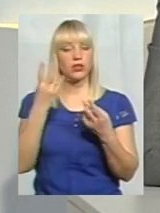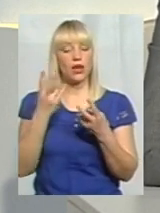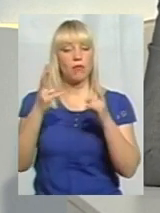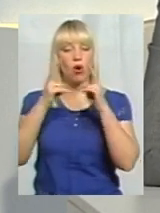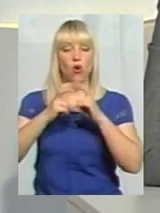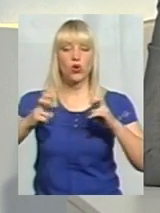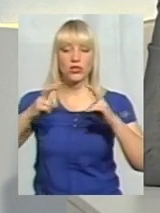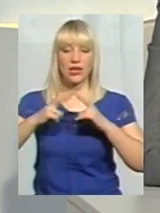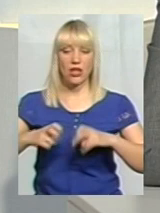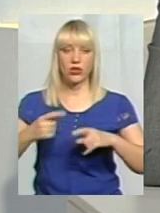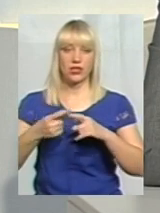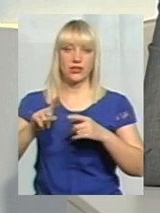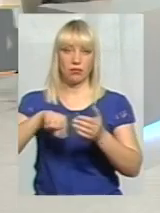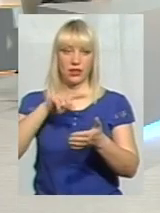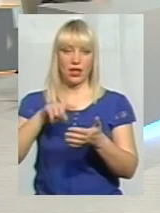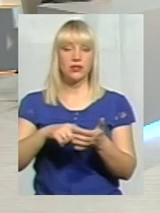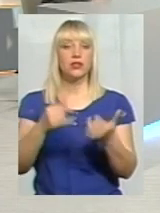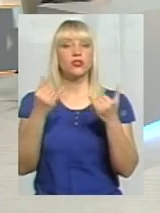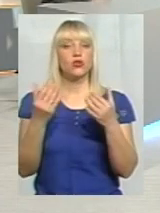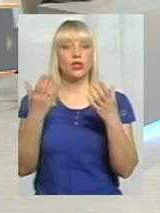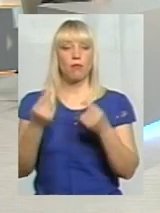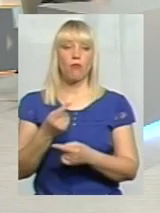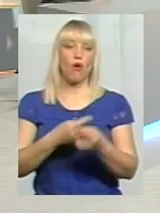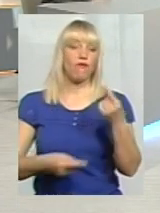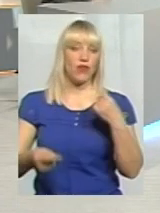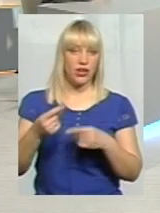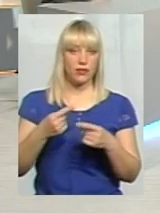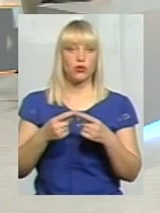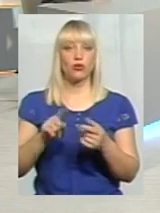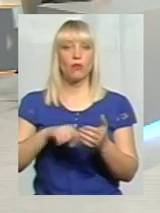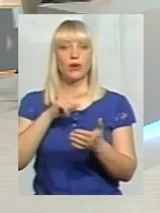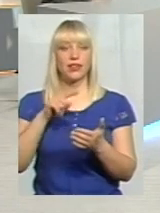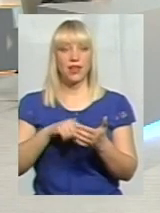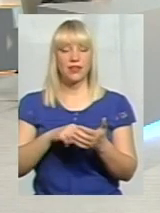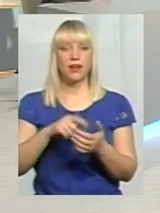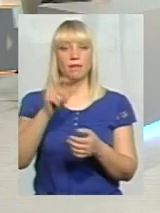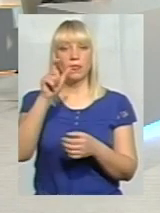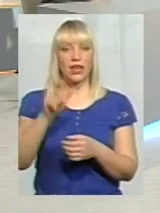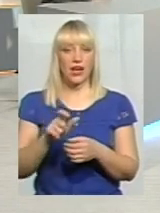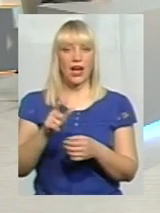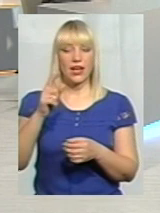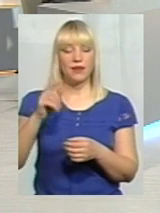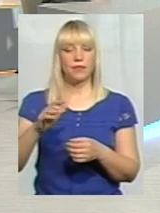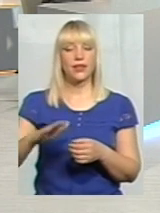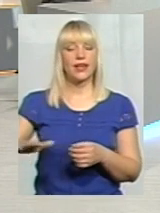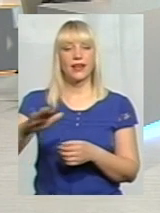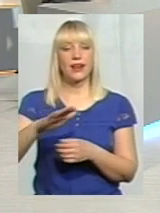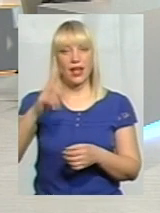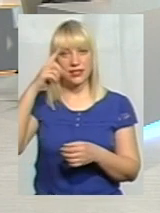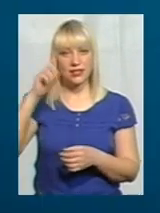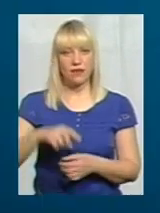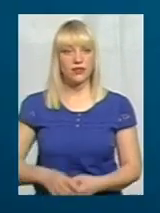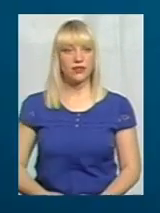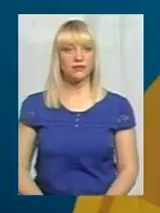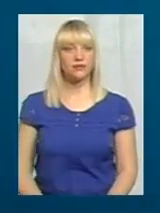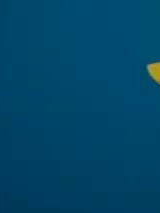питання на сьогоднішній день. І повернемося до запитання краєзнавця Зязяслава, віктора Кучерука. Ми спілкувалися з ним скайпом. Прошу.